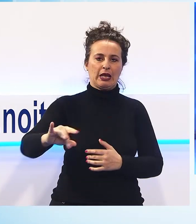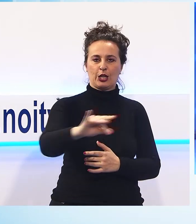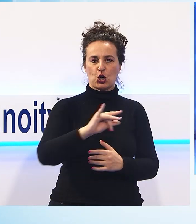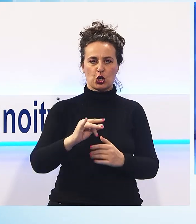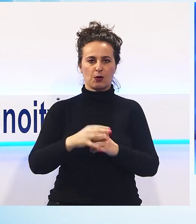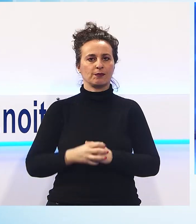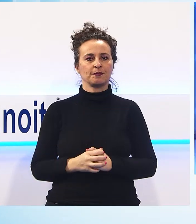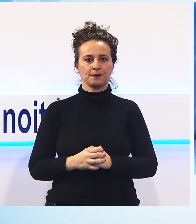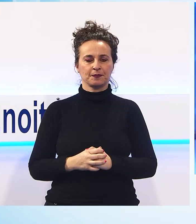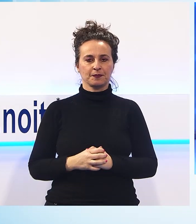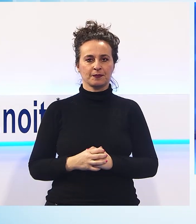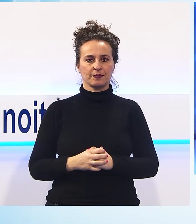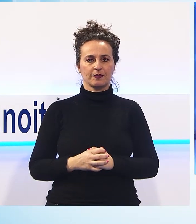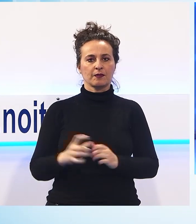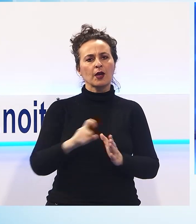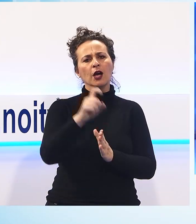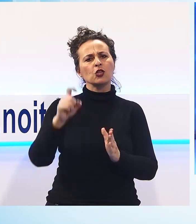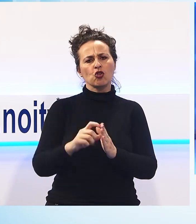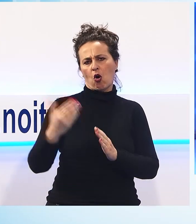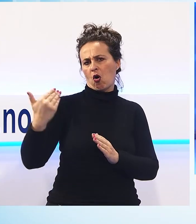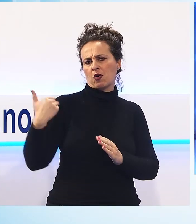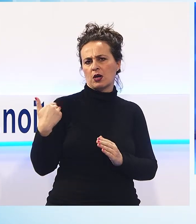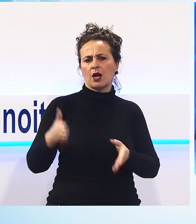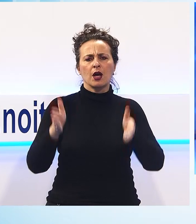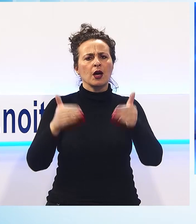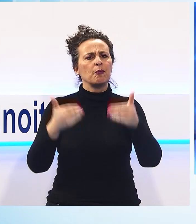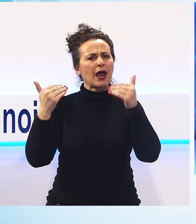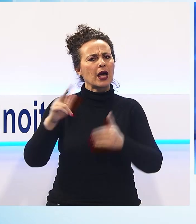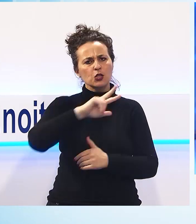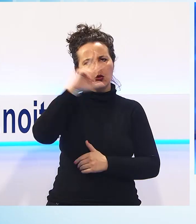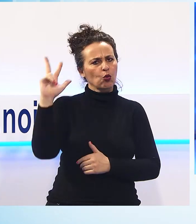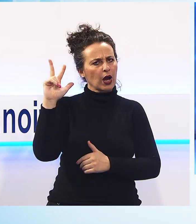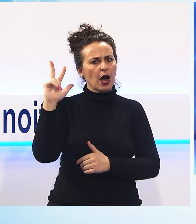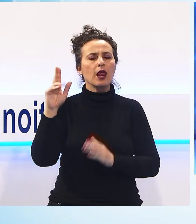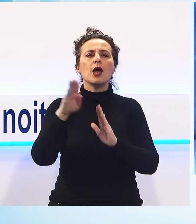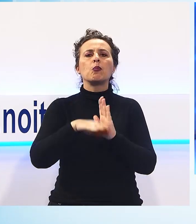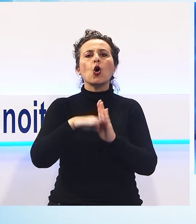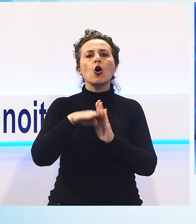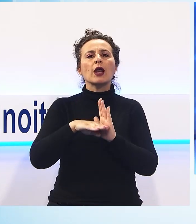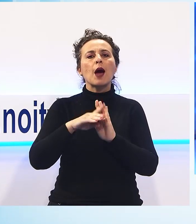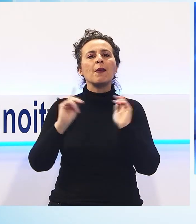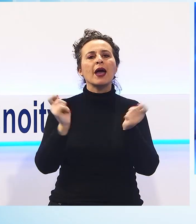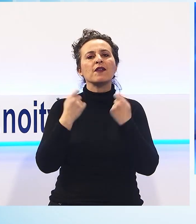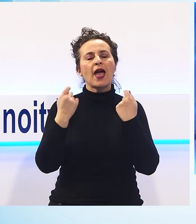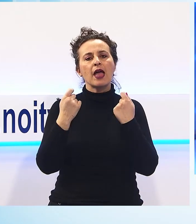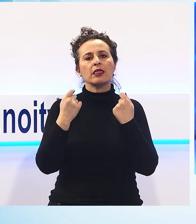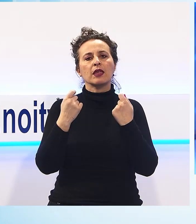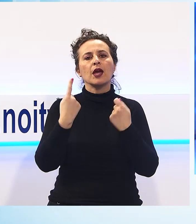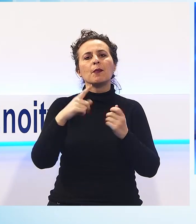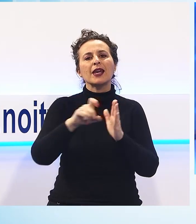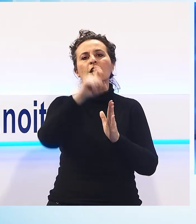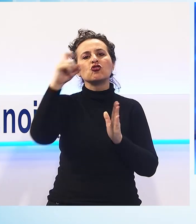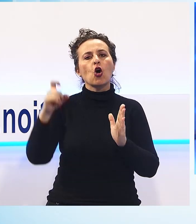Nei giorni scorsi a Palazzo Ducale è stato presentato il programma degli eventi in occasione della giornata